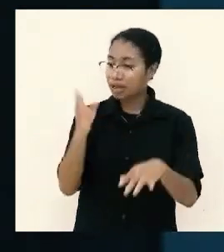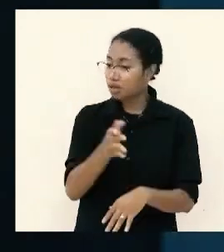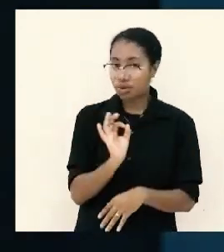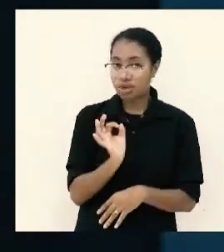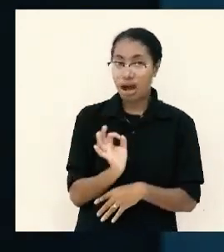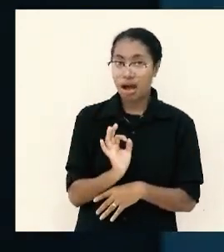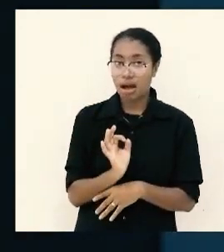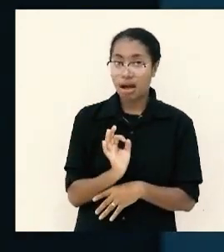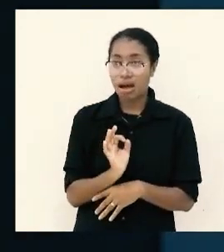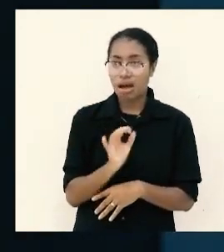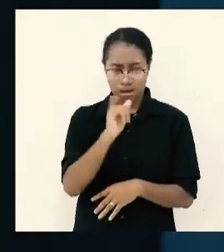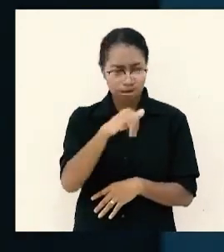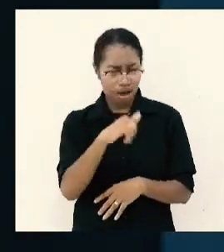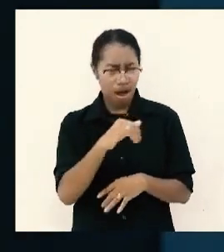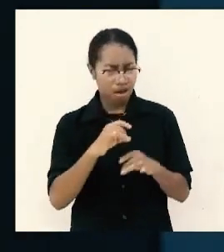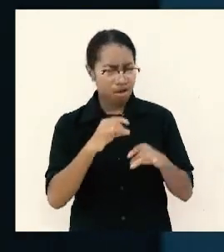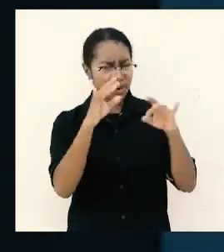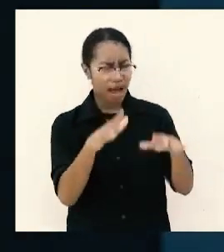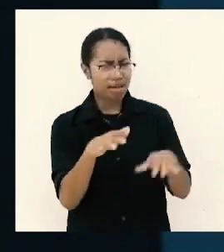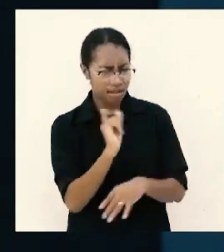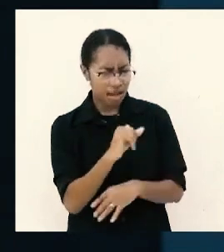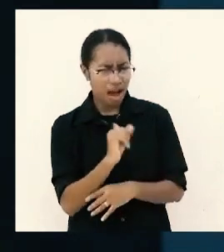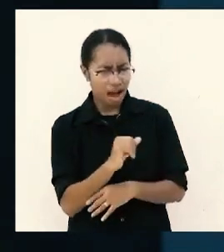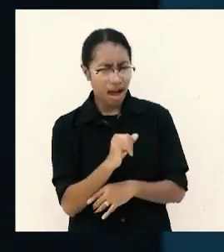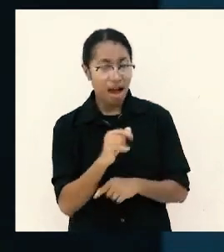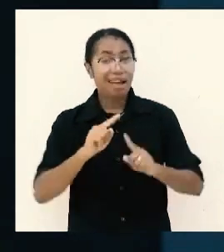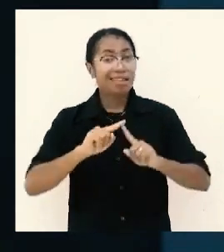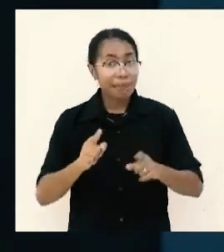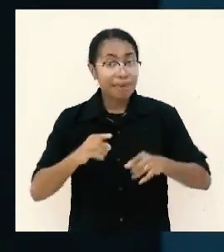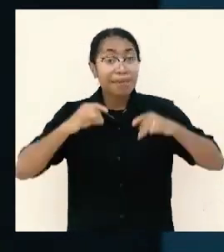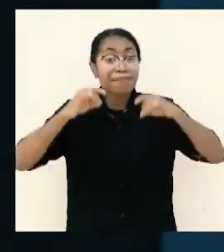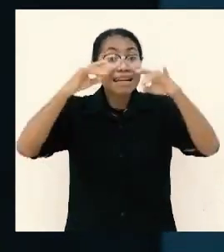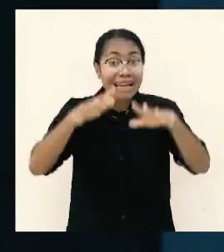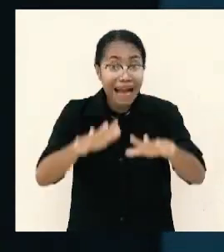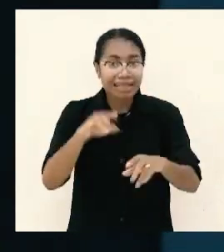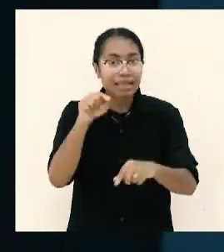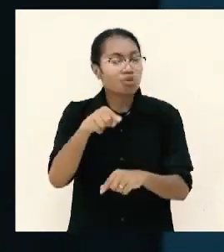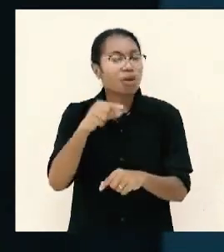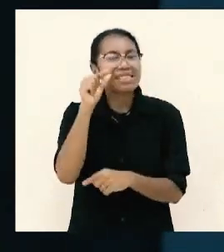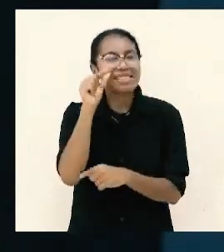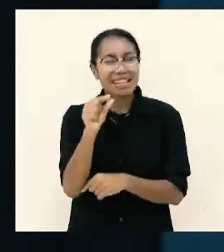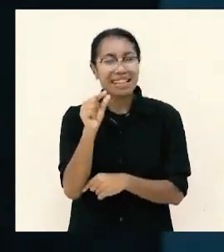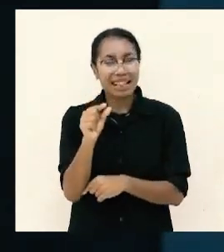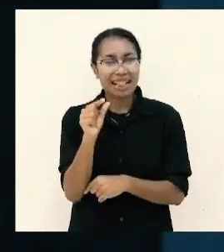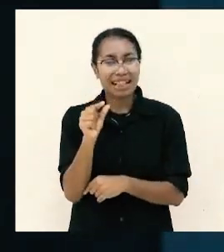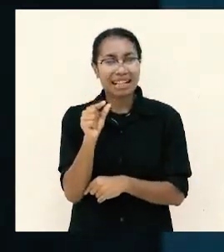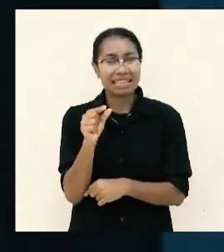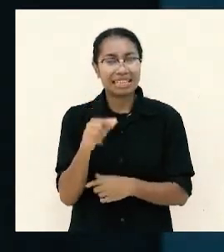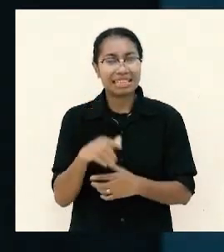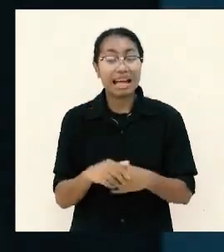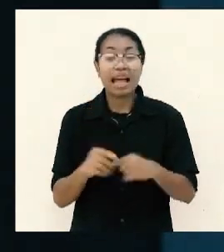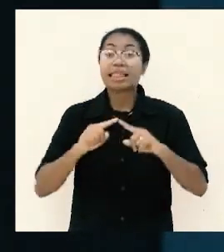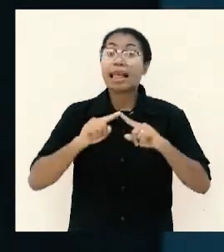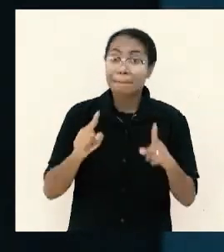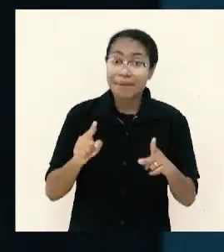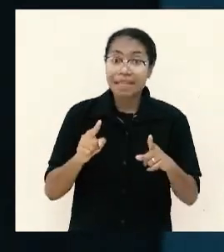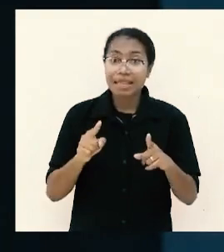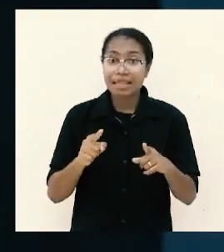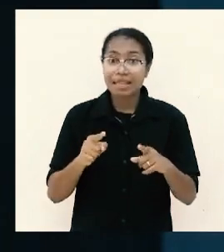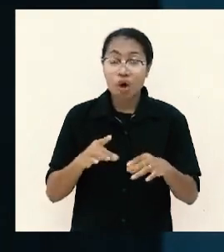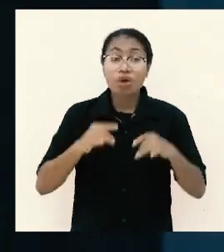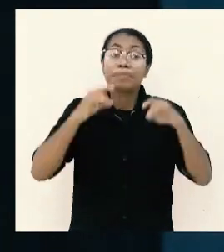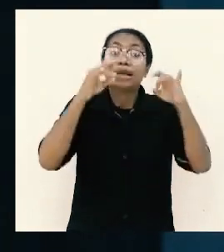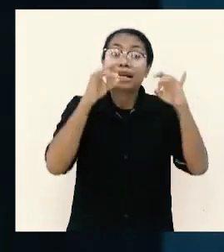diberkati kan yang menerima diberkati hanya berkatnya lebih kecil daripada yang memberi nah kalau yang menerima itu